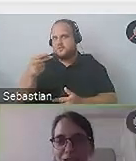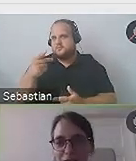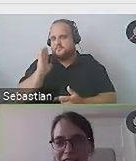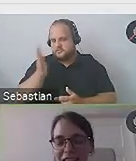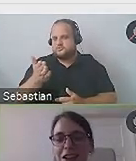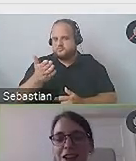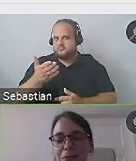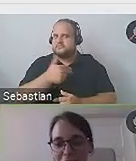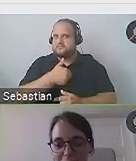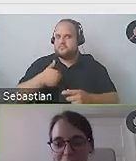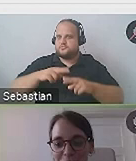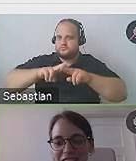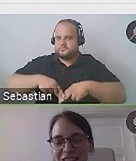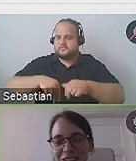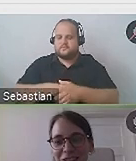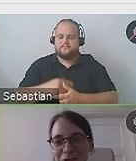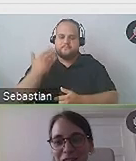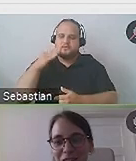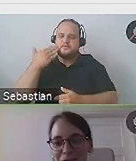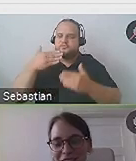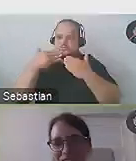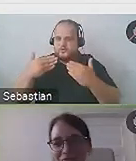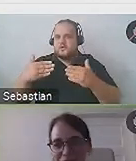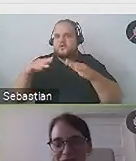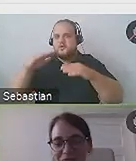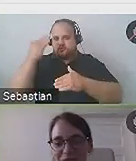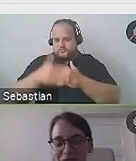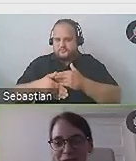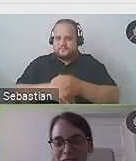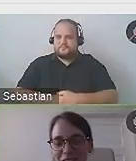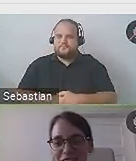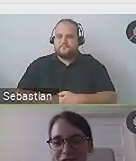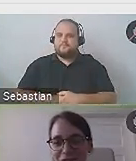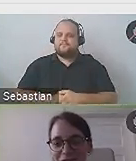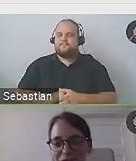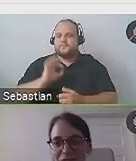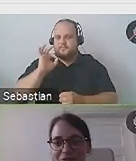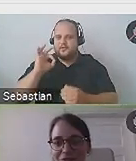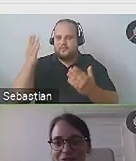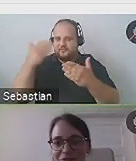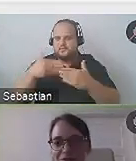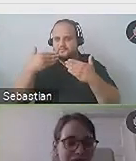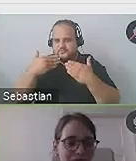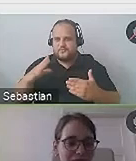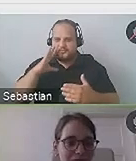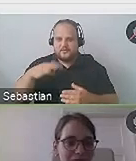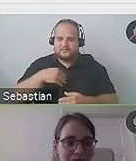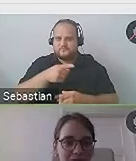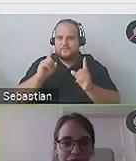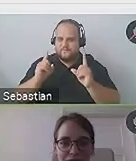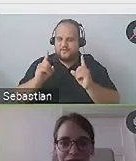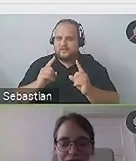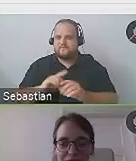zostanie. Bardzo dziękuję i kończymy nasze spotkanie. Dziękuję ślicznie Państwu za uwagę.